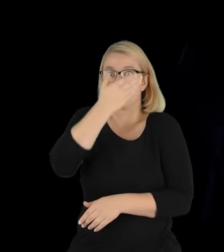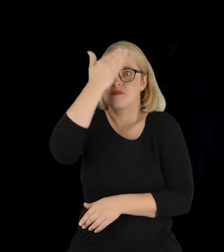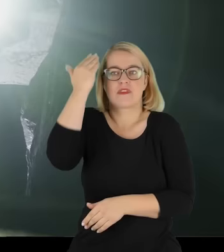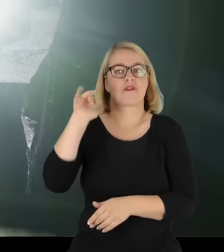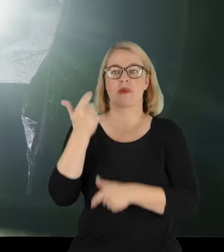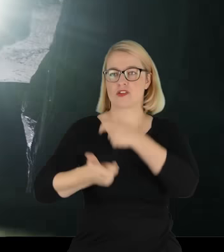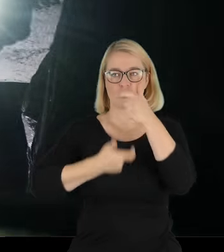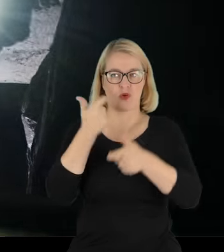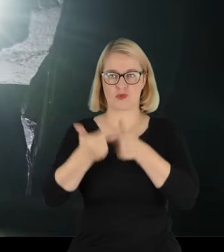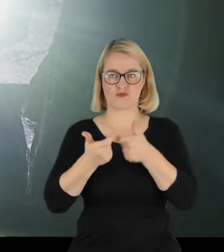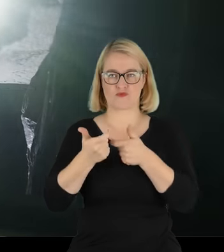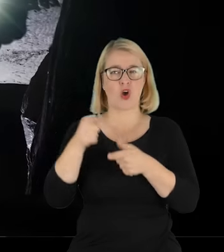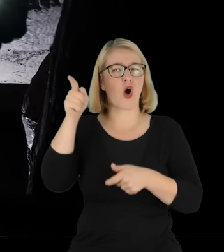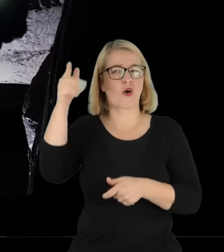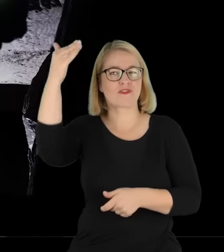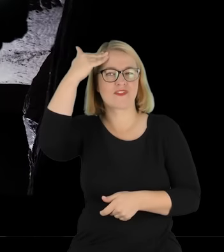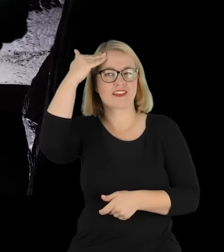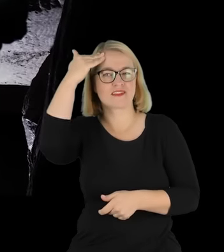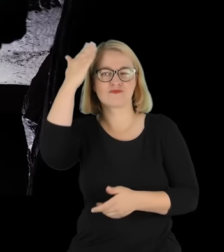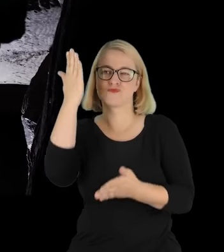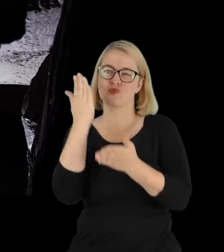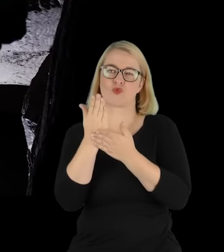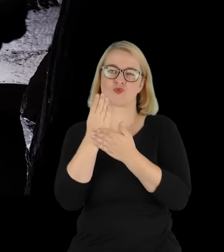to tę świadomość profesor zabrał już do grobu.